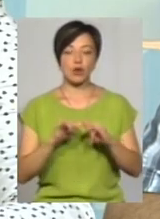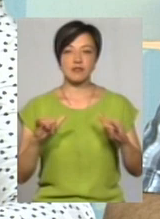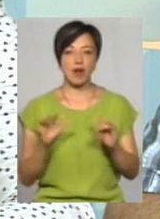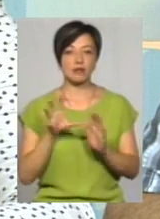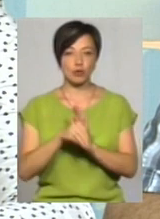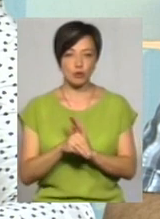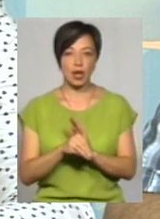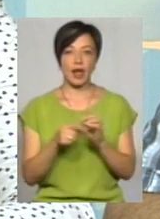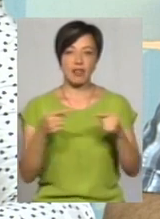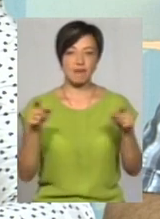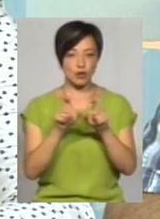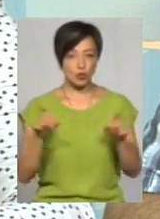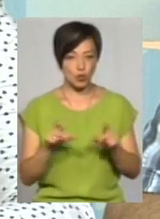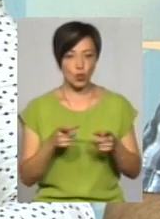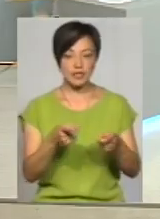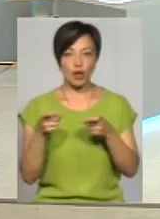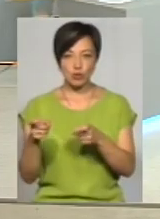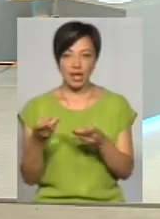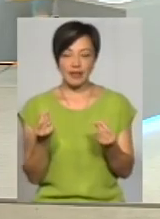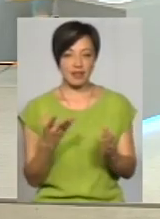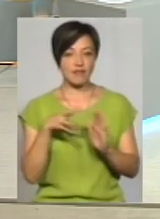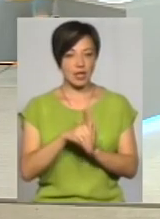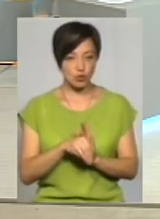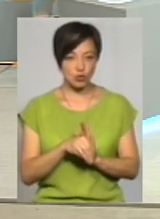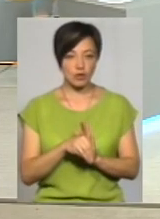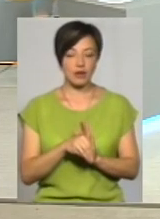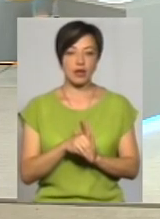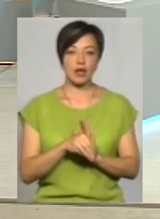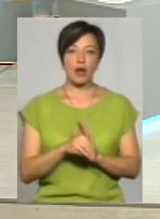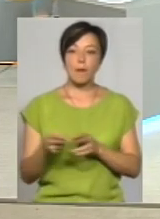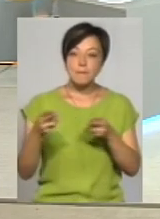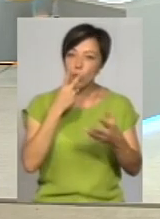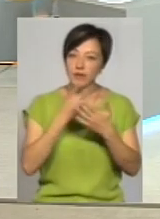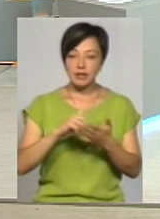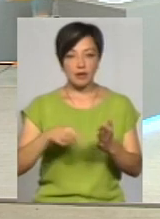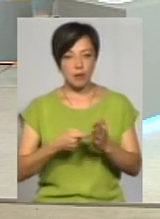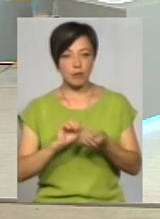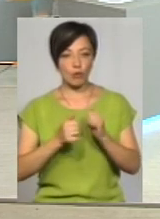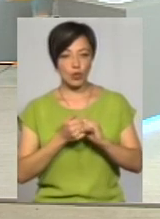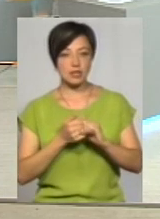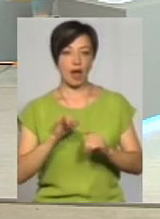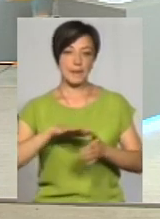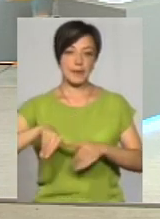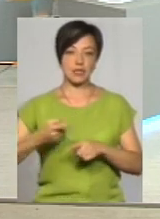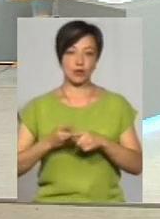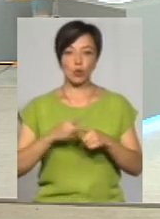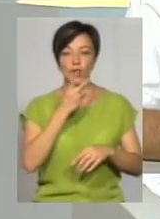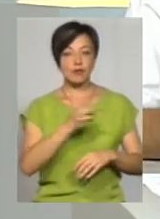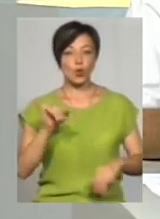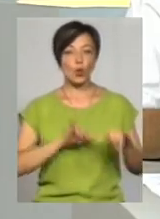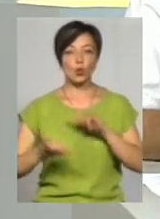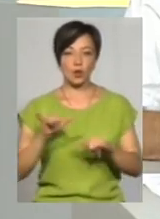тому числі, інфраструктуру, залучати інвесторів, бо, перш за все, інвестор їде подивитись на місто Кавниць-Подільський, а вже після того дивиться,